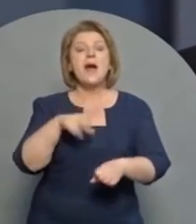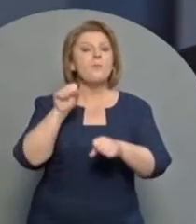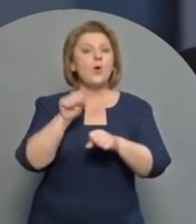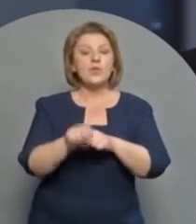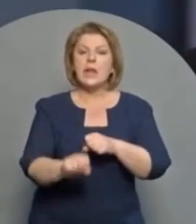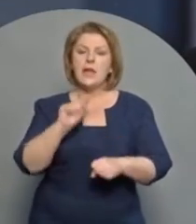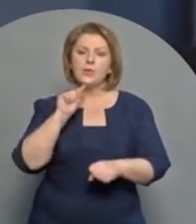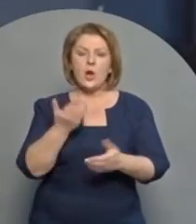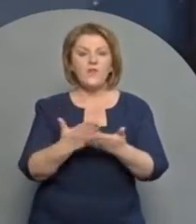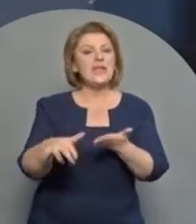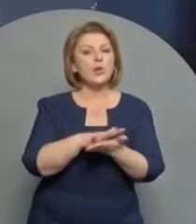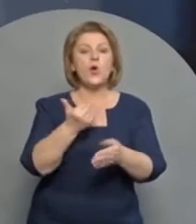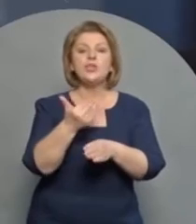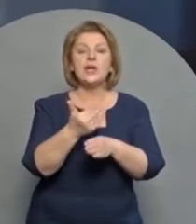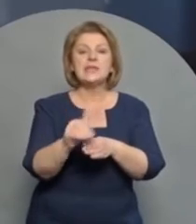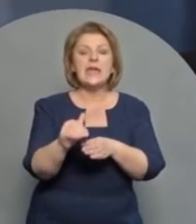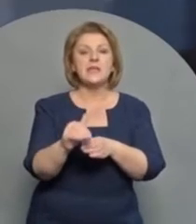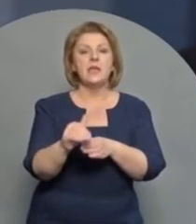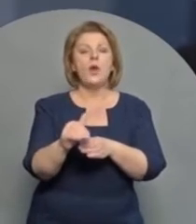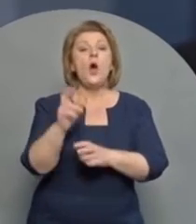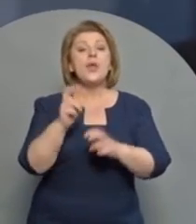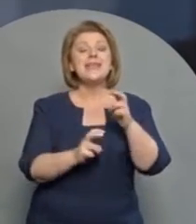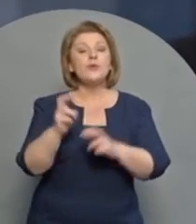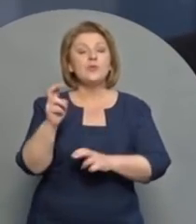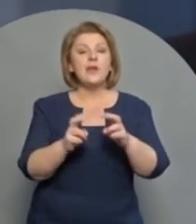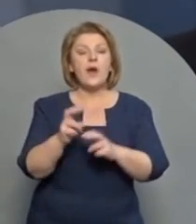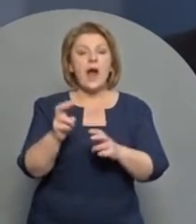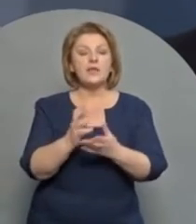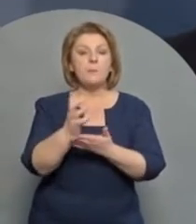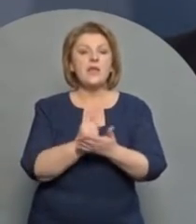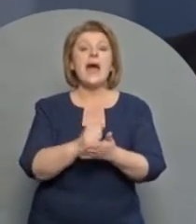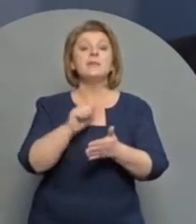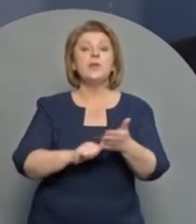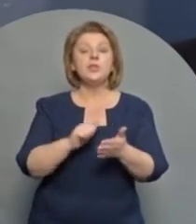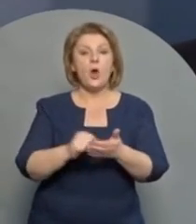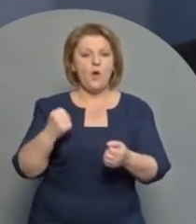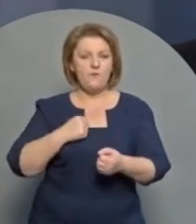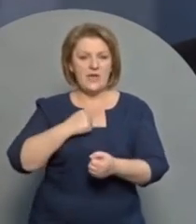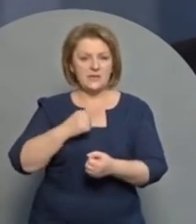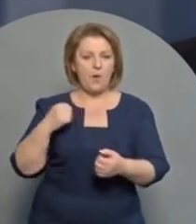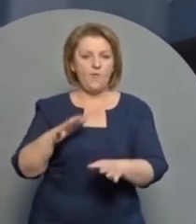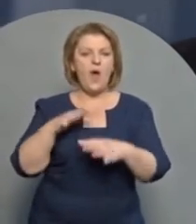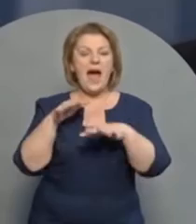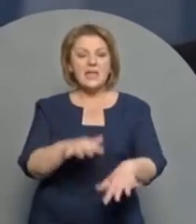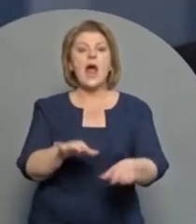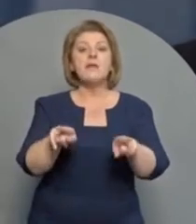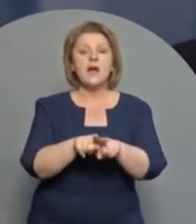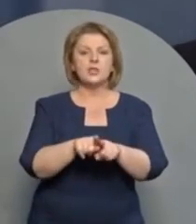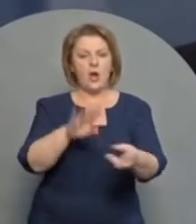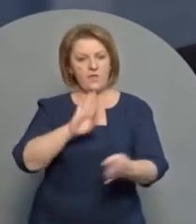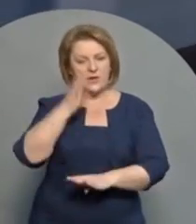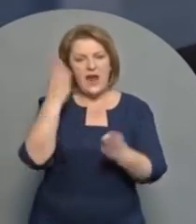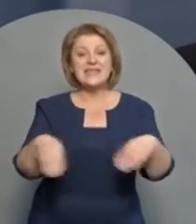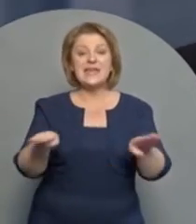Ми подолали шок від руйнування частини індустріального потенціалу, спричиненого військовою агресією. Так само, як і від